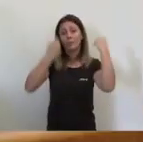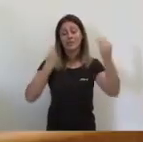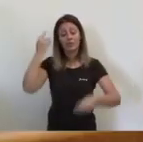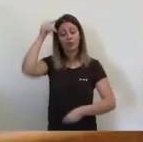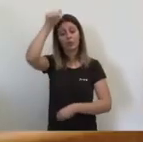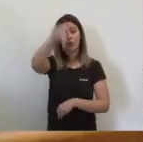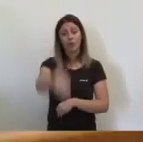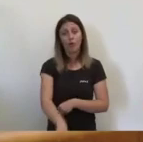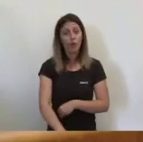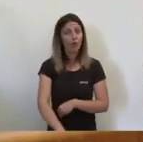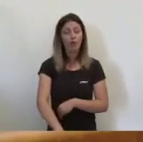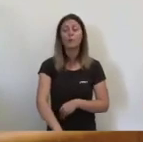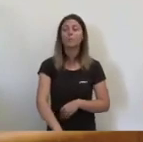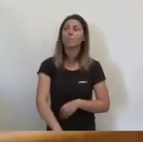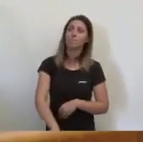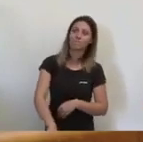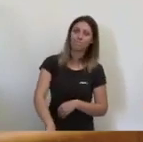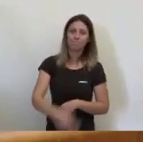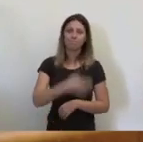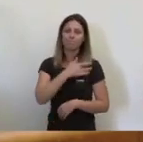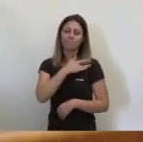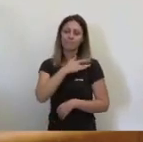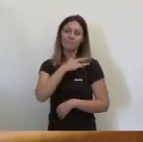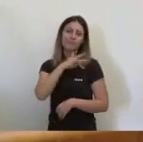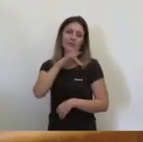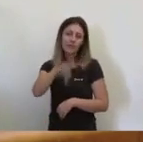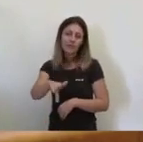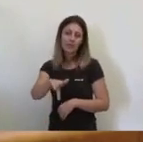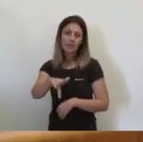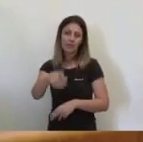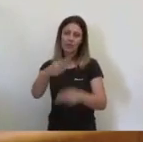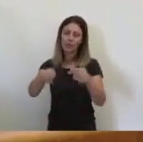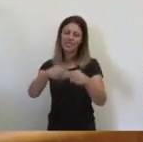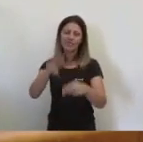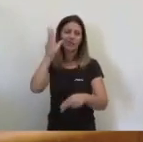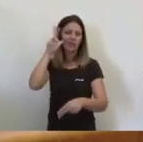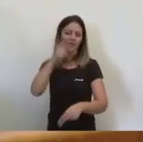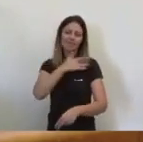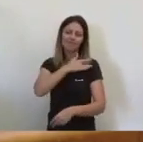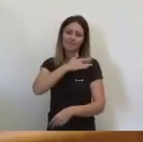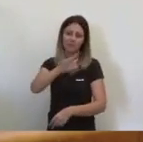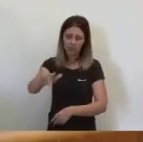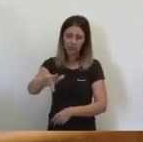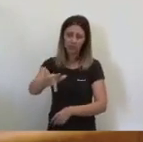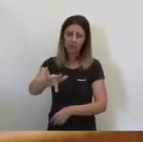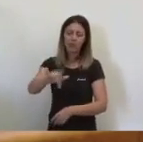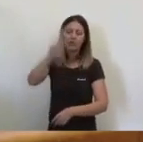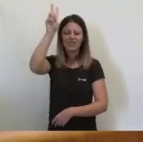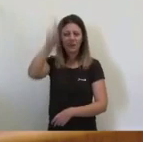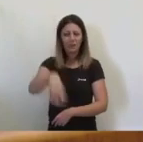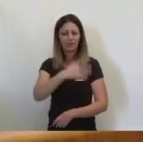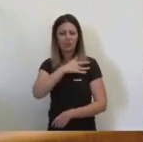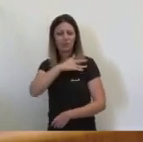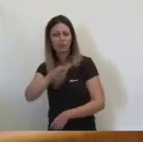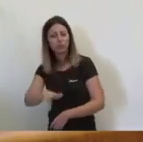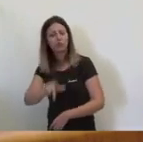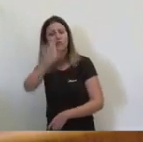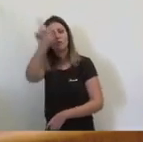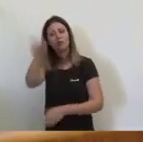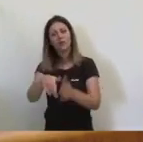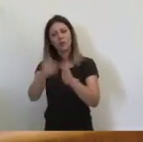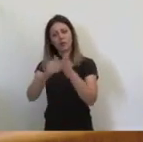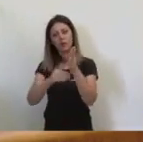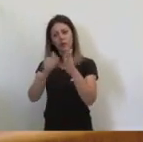avui li faré un servei a la política d'Alacant i un servei a la política valenciana molt més ampli